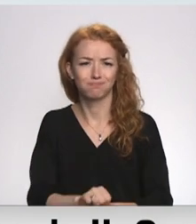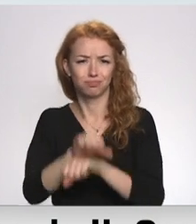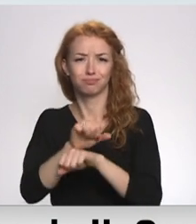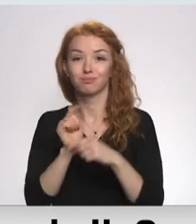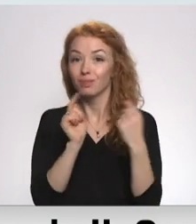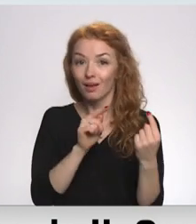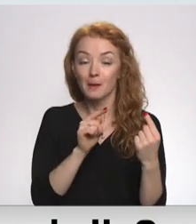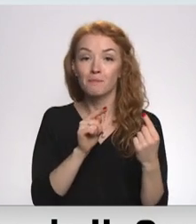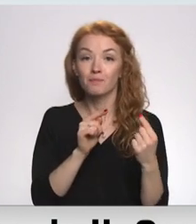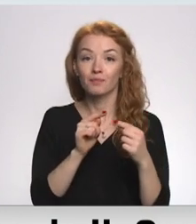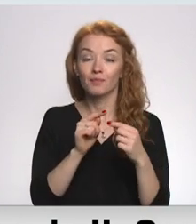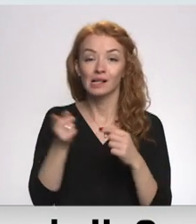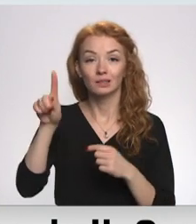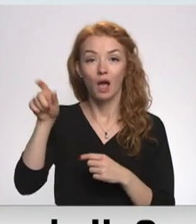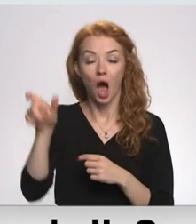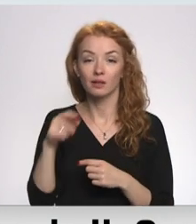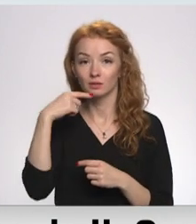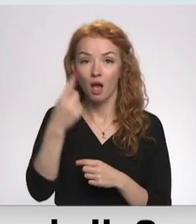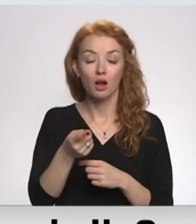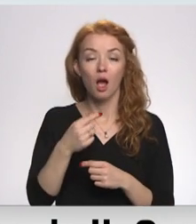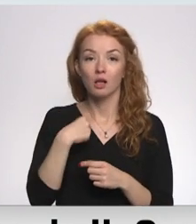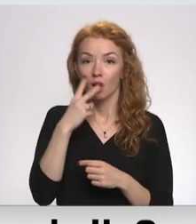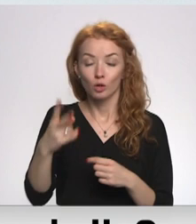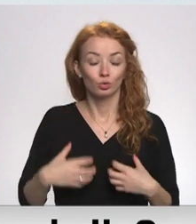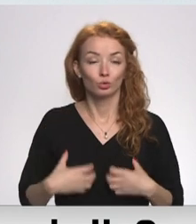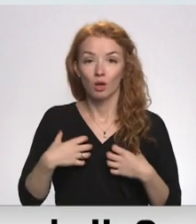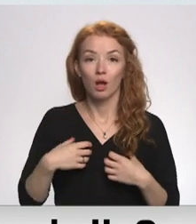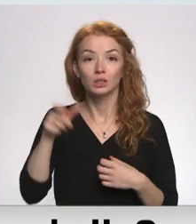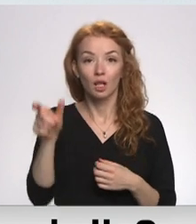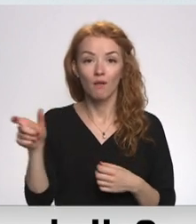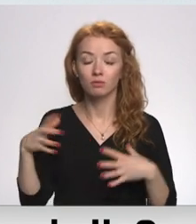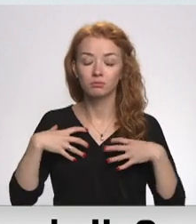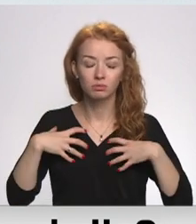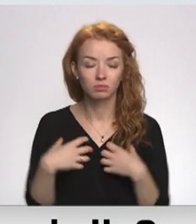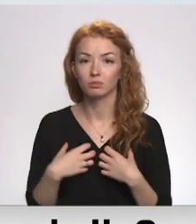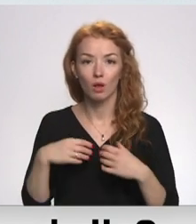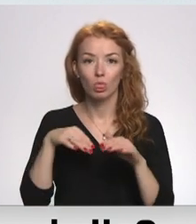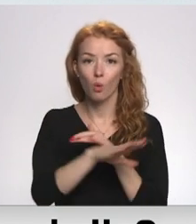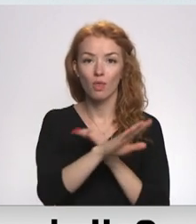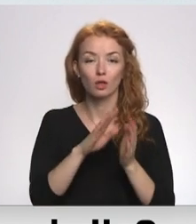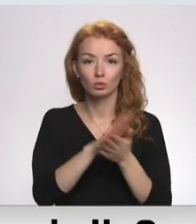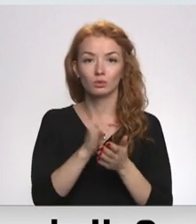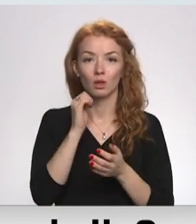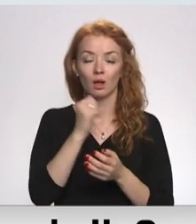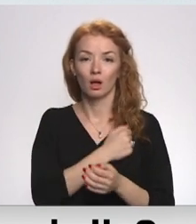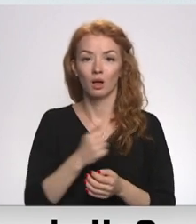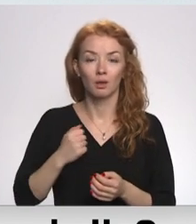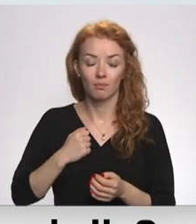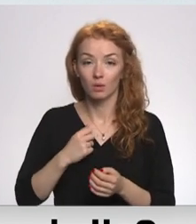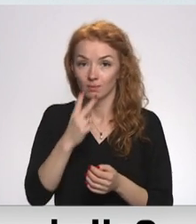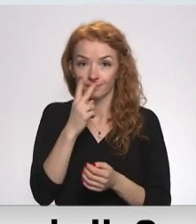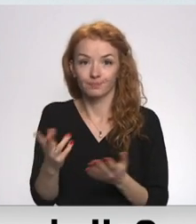diezgan šokējoši skatoties, ar kādu nolemtību tie Krievijas cilvēki dodas mobilizācijā. Es nezinu, vai tas ir tāds